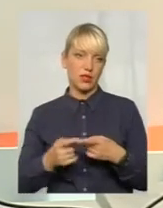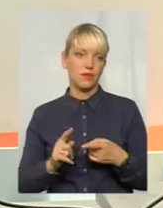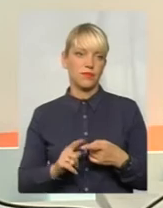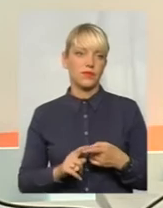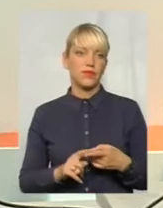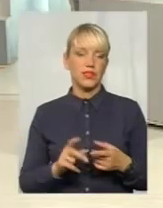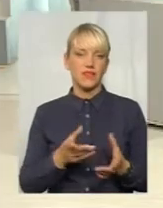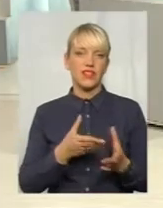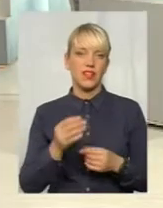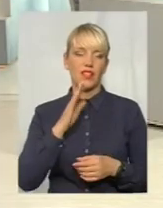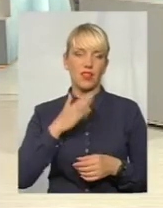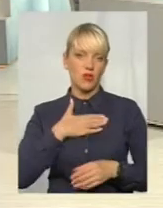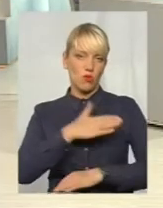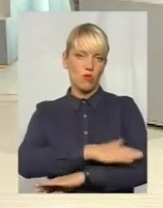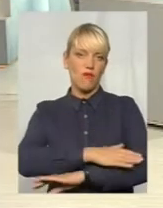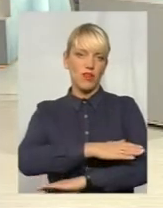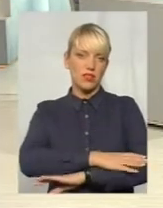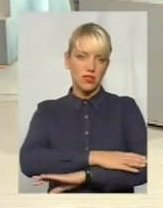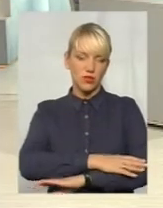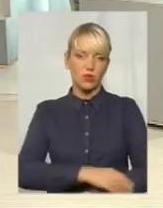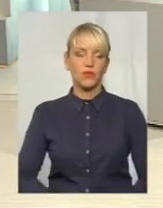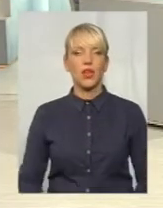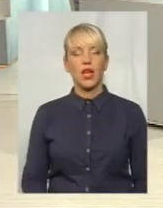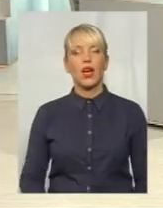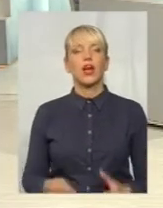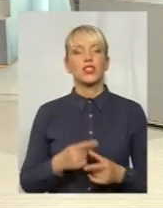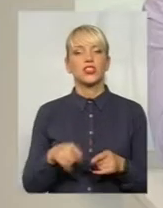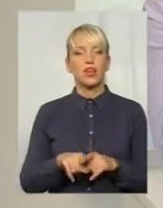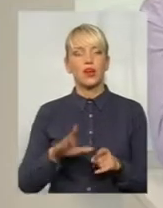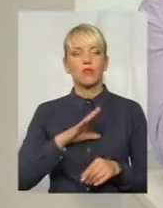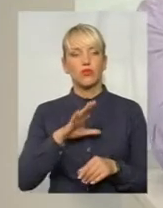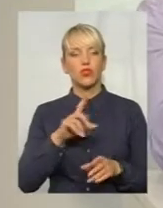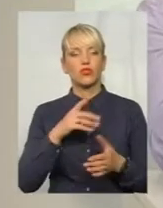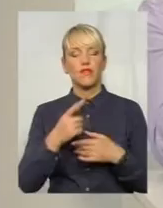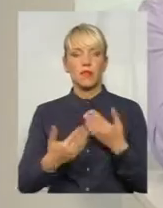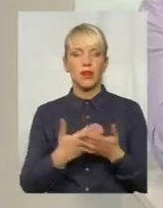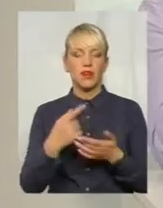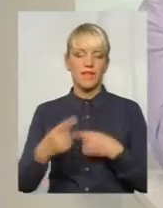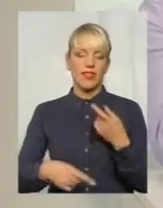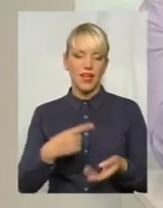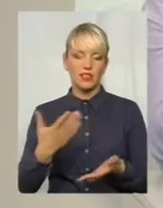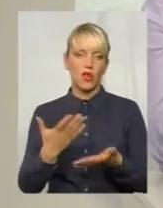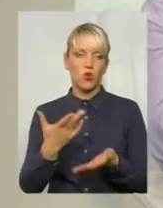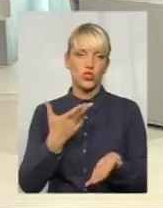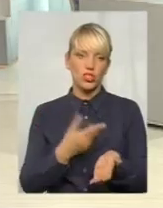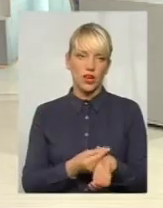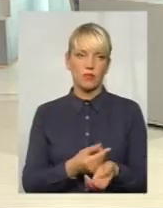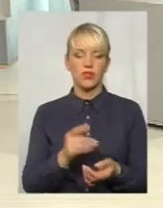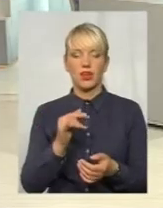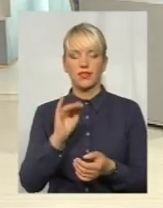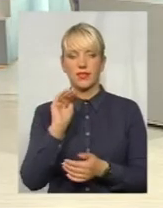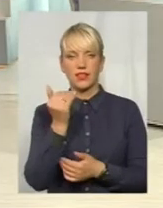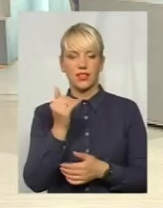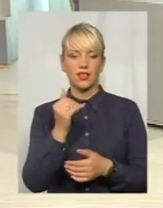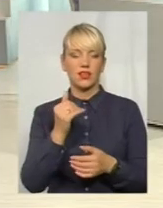подальшому. А часто так буває, що батьки говорять, що внаслідок якого щеплення розвинулась якась хвороба чи захворіла дитина на